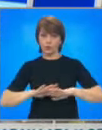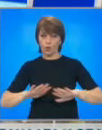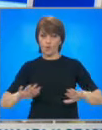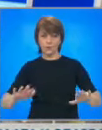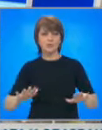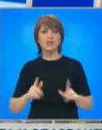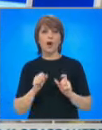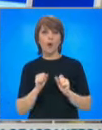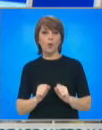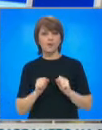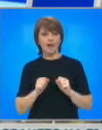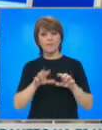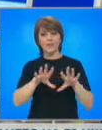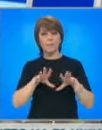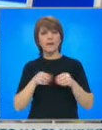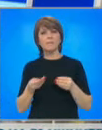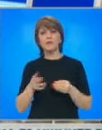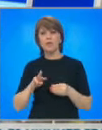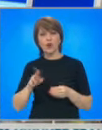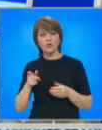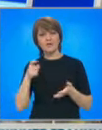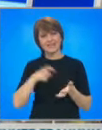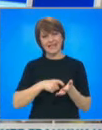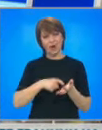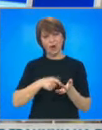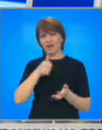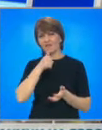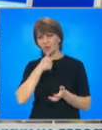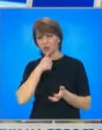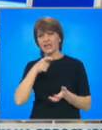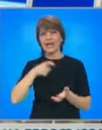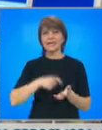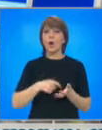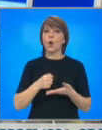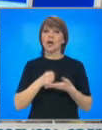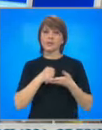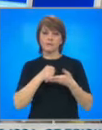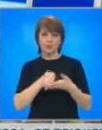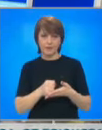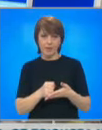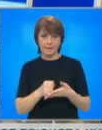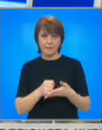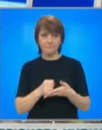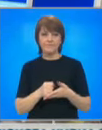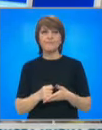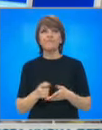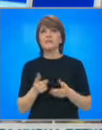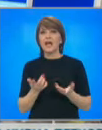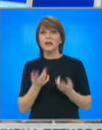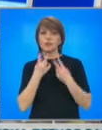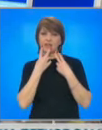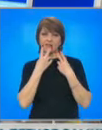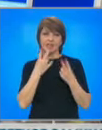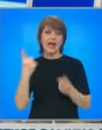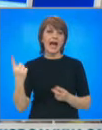още няколко неща, както в закона за водите, така и в закона за бюджета. И, както се видя,